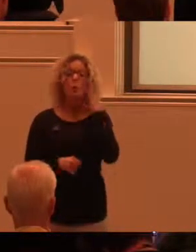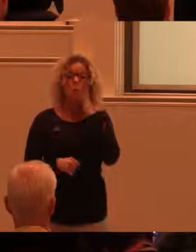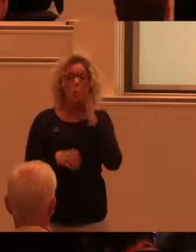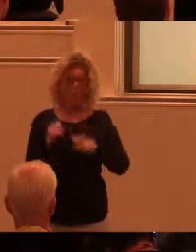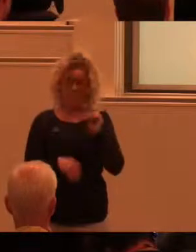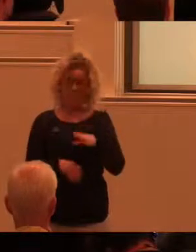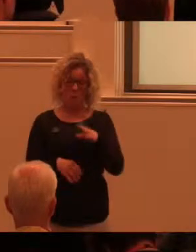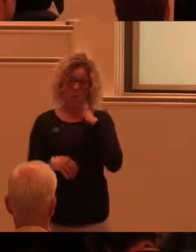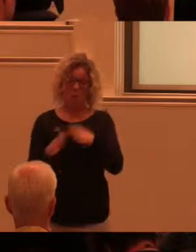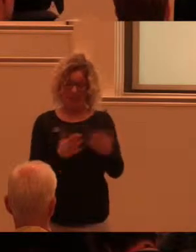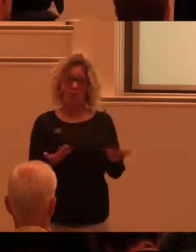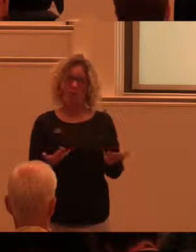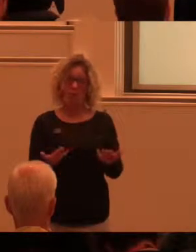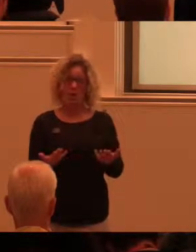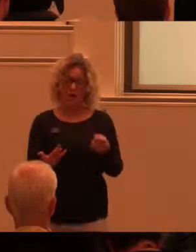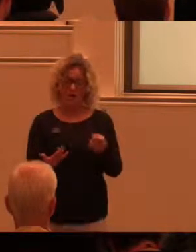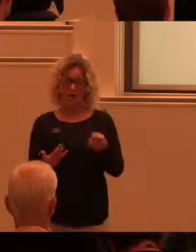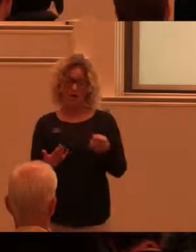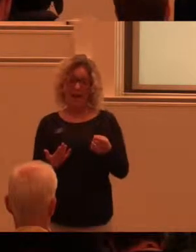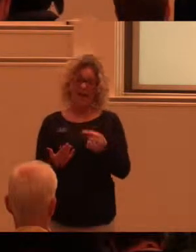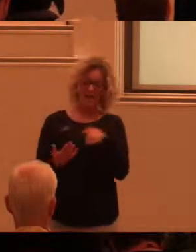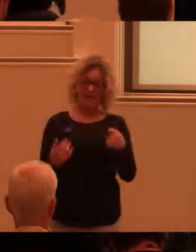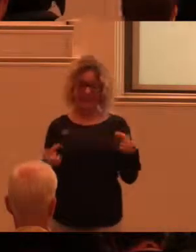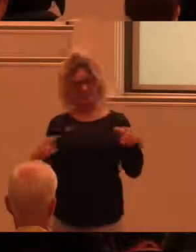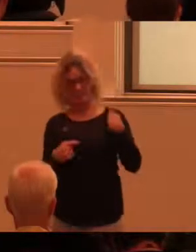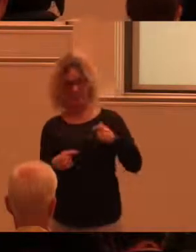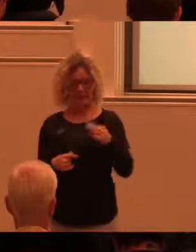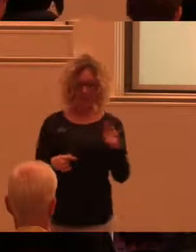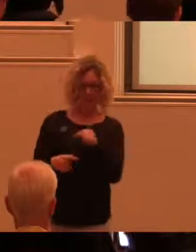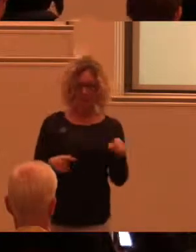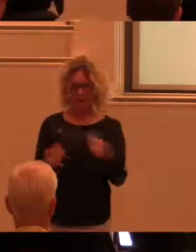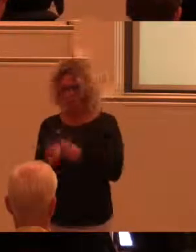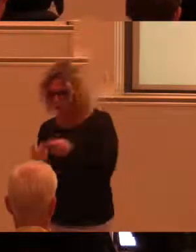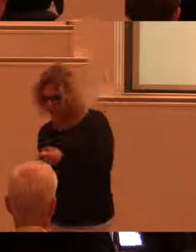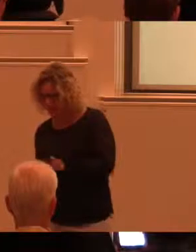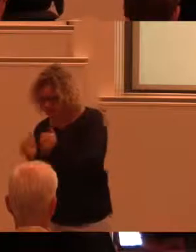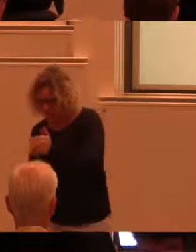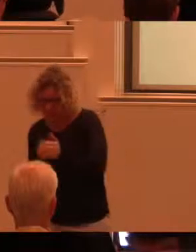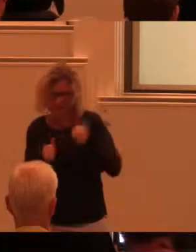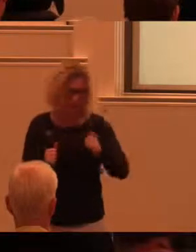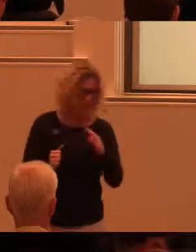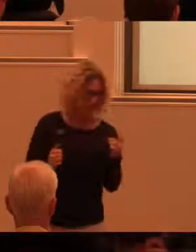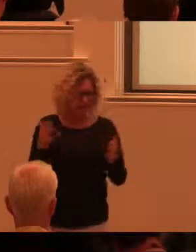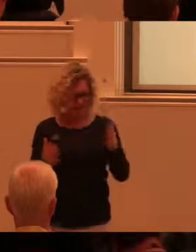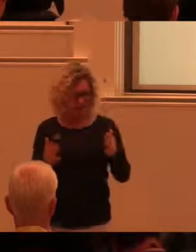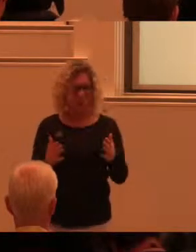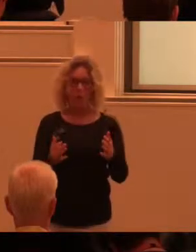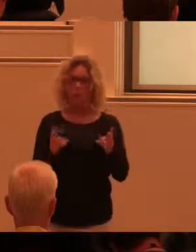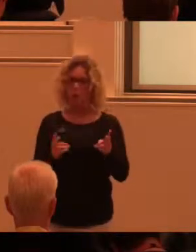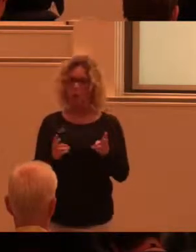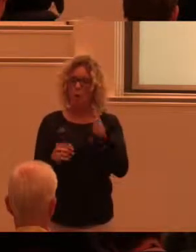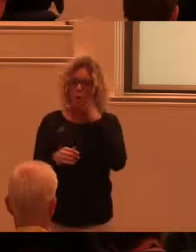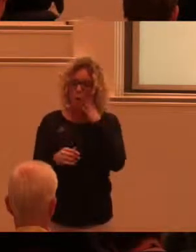Och där finns ju en fråga där vi kommer på klinjs med tillgänglighet lite. Vad är det ena? Vad är det andra? Vad är hjälpmedel? är tillgänglighet? det är bostadssanpassningsbidrag.